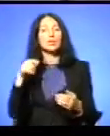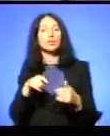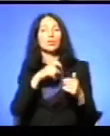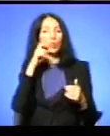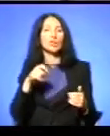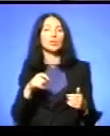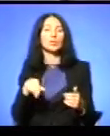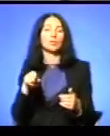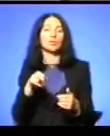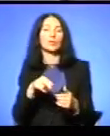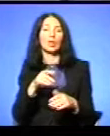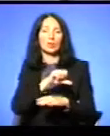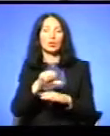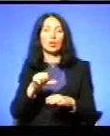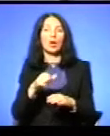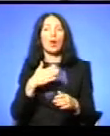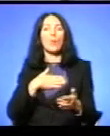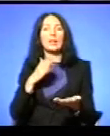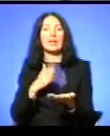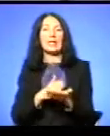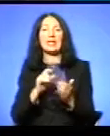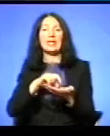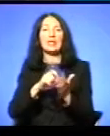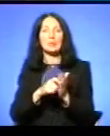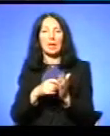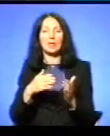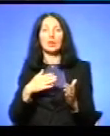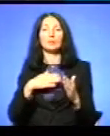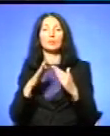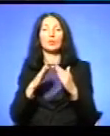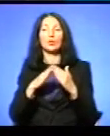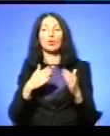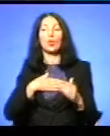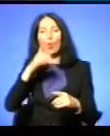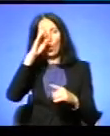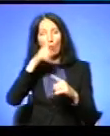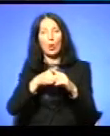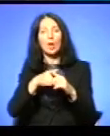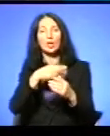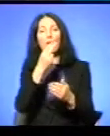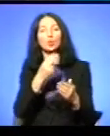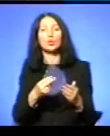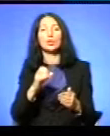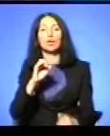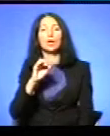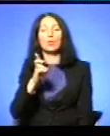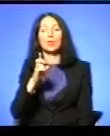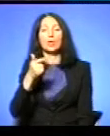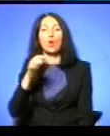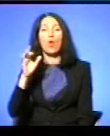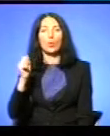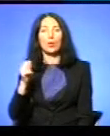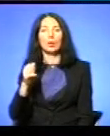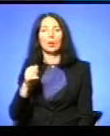там є невеличка кімната В цій садиві моєго брата, художника Богдана Горбаля В Литячому є одна